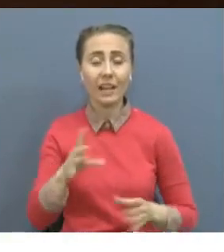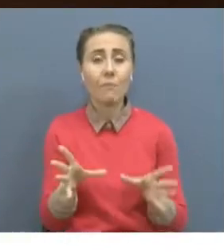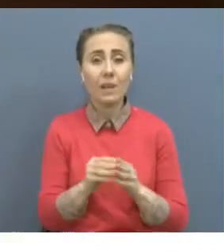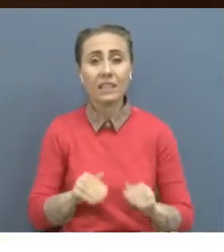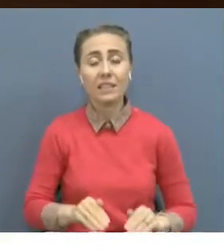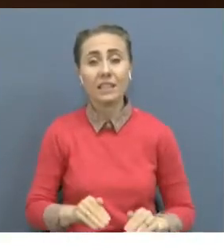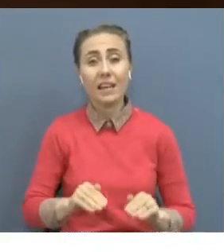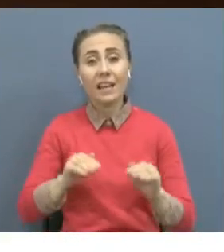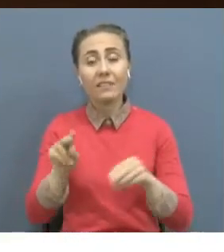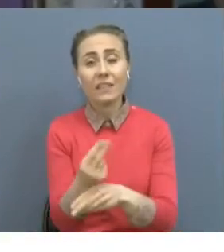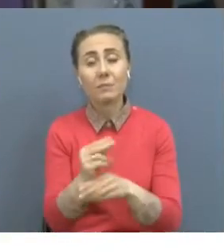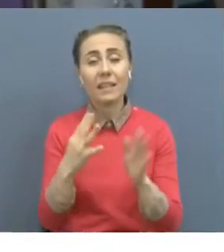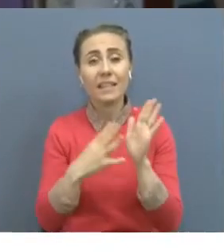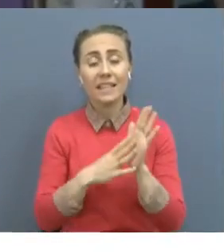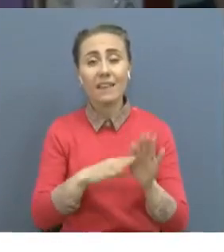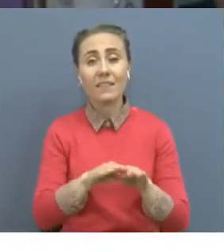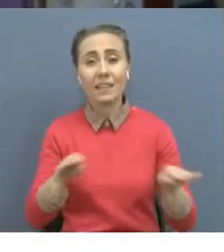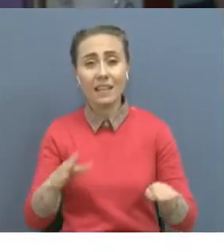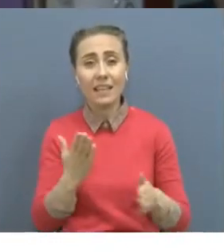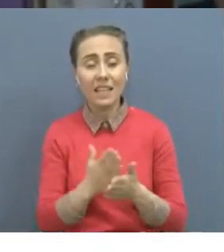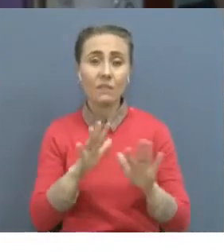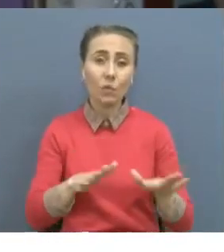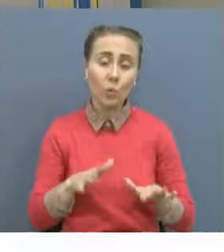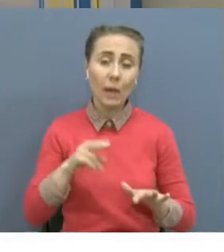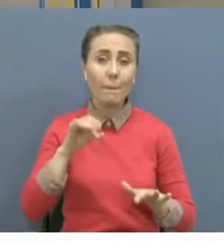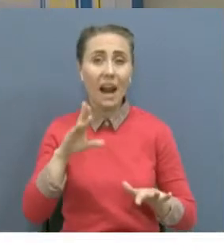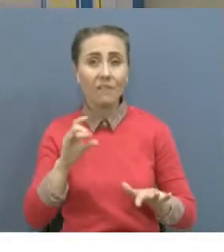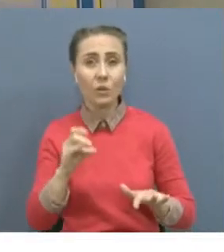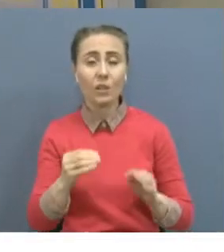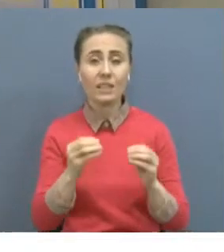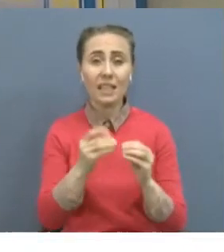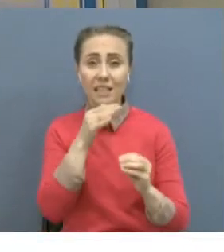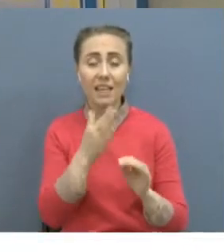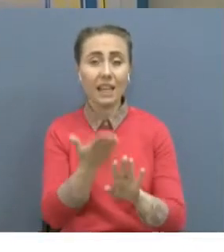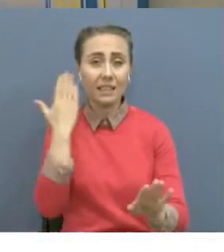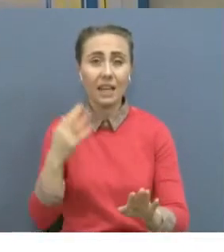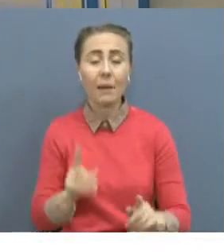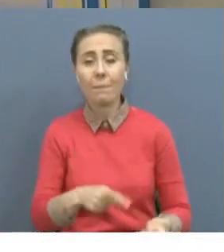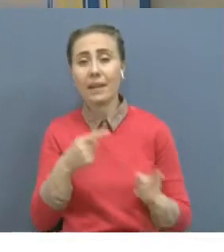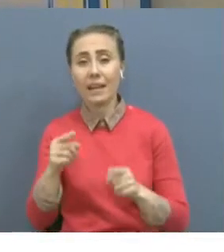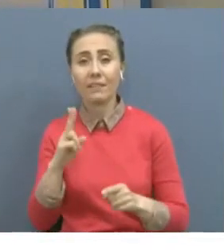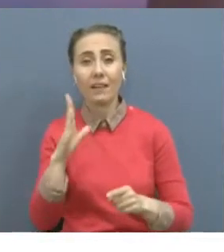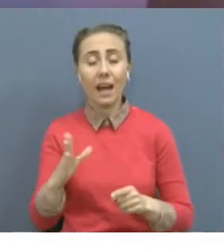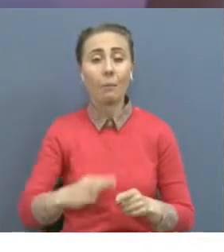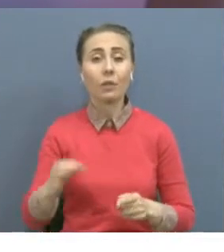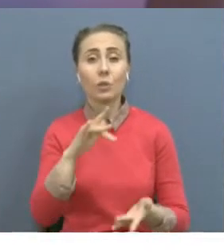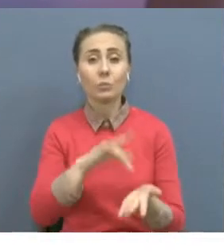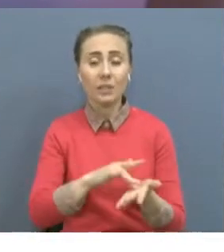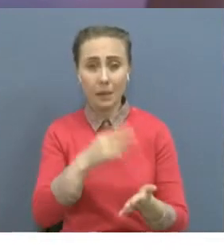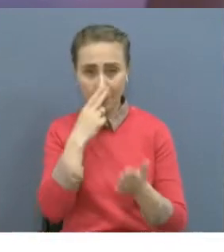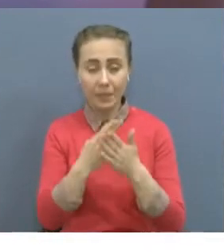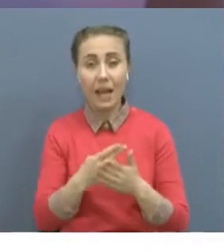9 бала өсіріп жеткізген бүгінде немерелі шөберелі болып отыр. Ол бұл сорталығында әкіндік берген пәтерге 10 жыл бұрын көшіп келген екен.